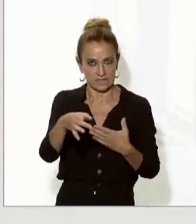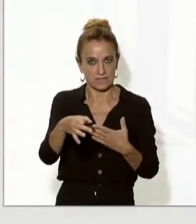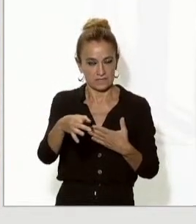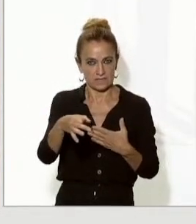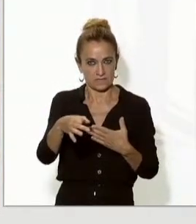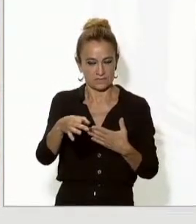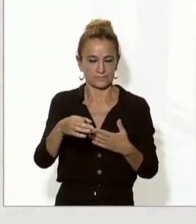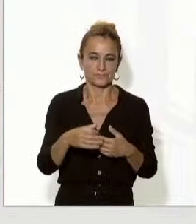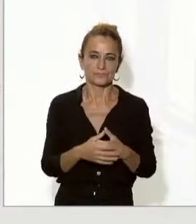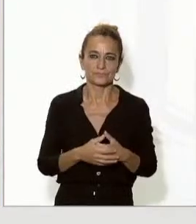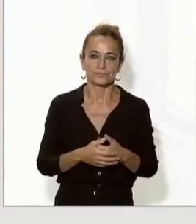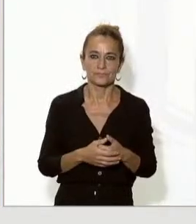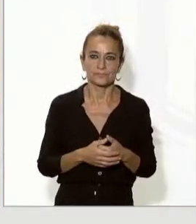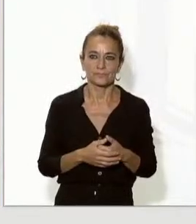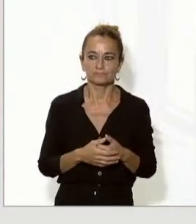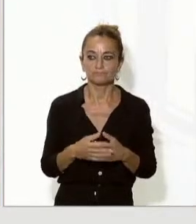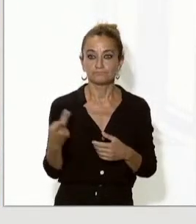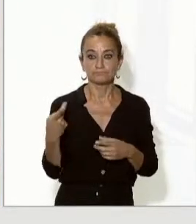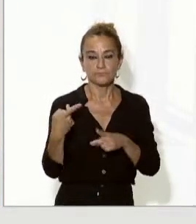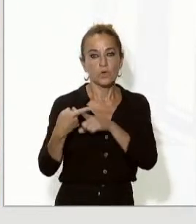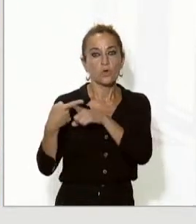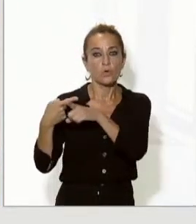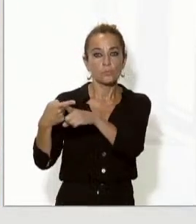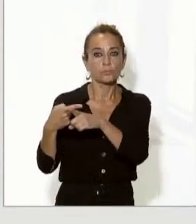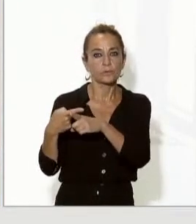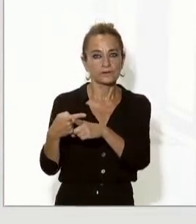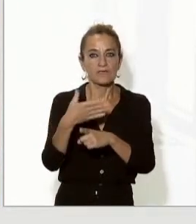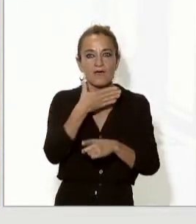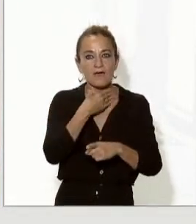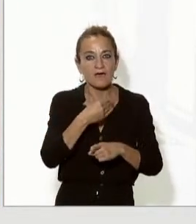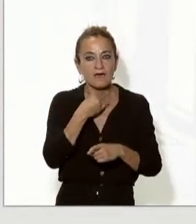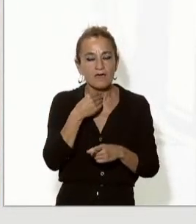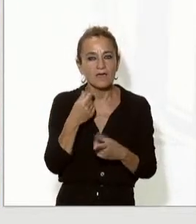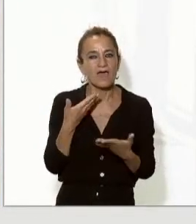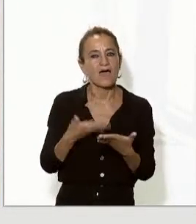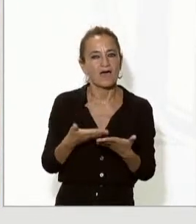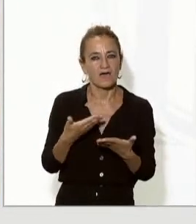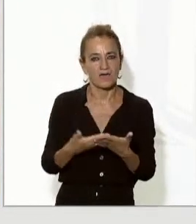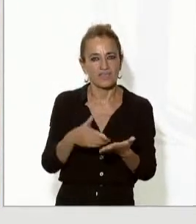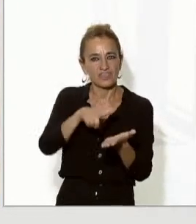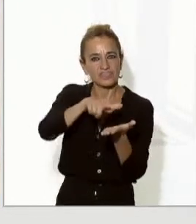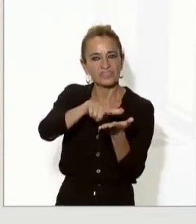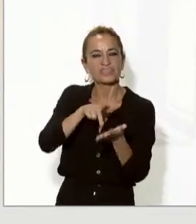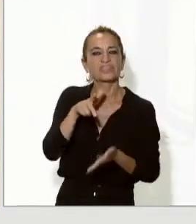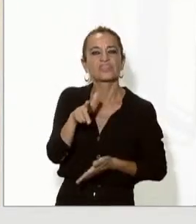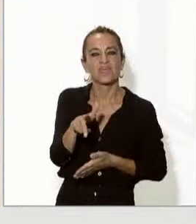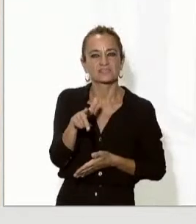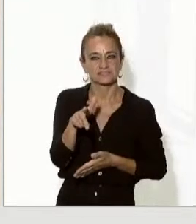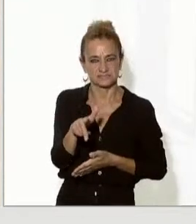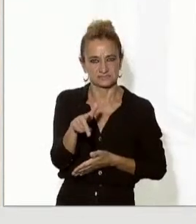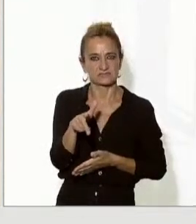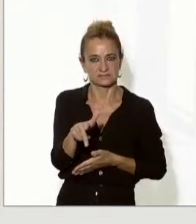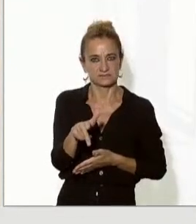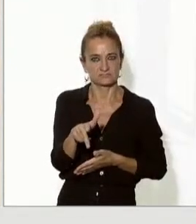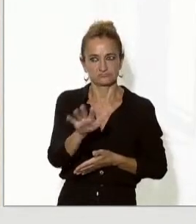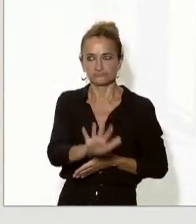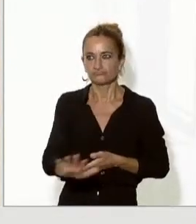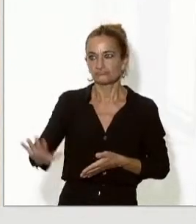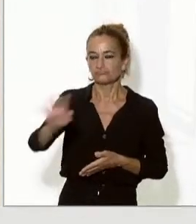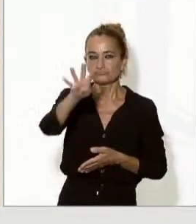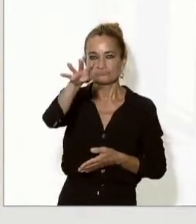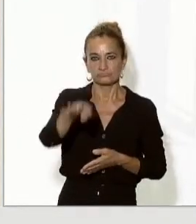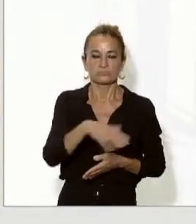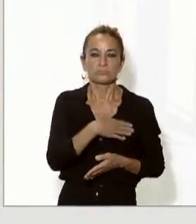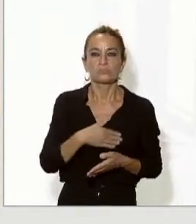i compartim la voluntat de garantir els drets lingüístics dels ciutadans dels nostres territoris i que, per tant, la llengua catalana